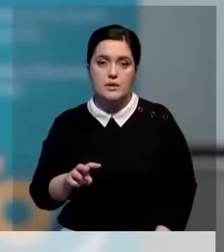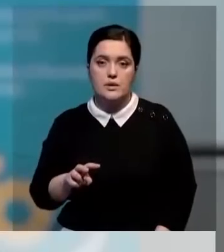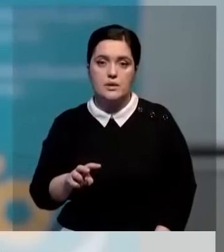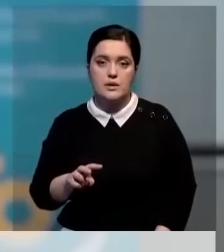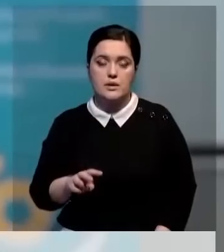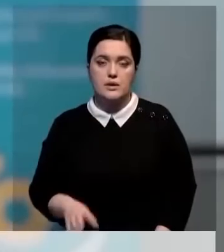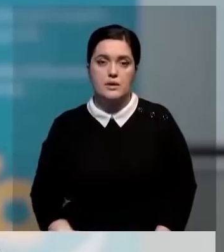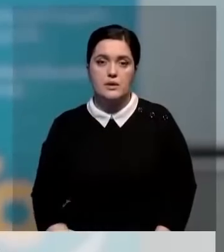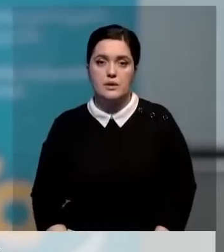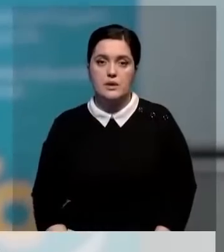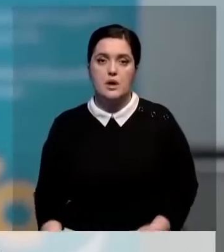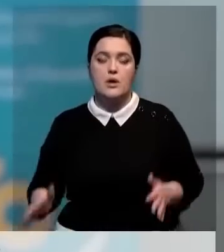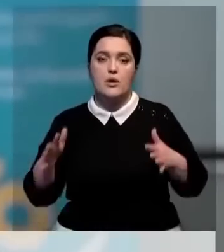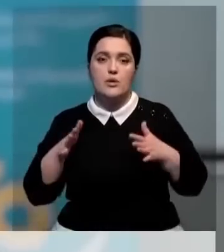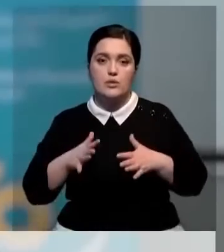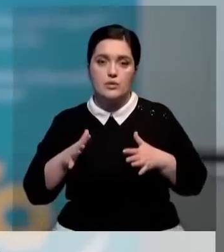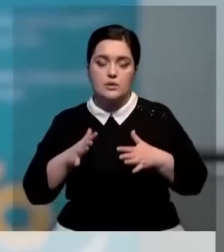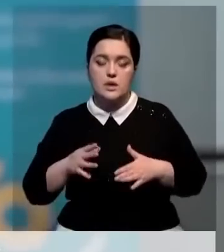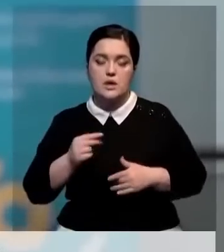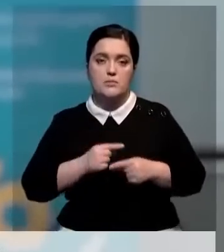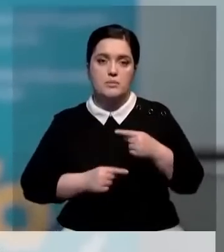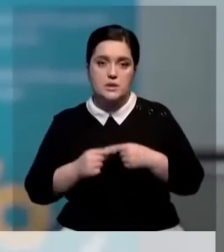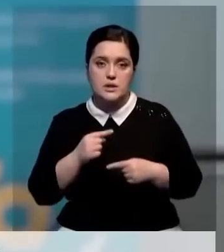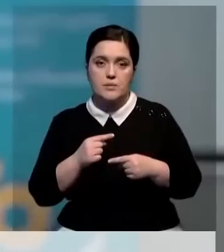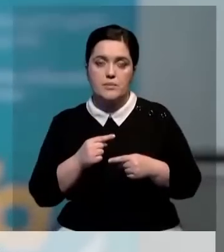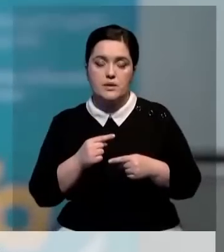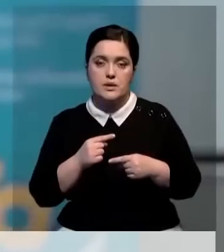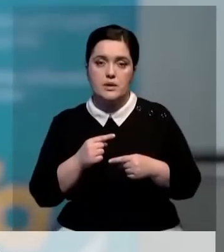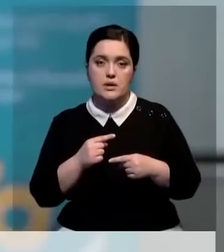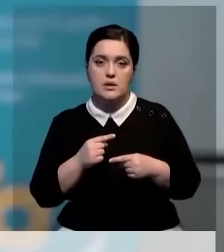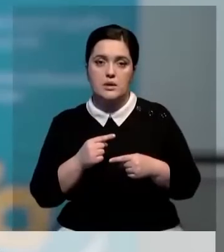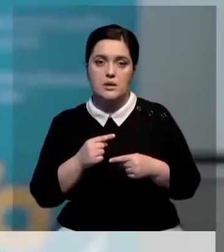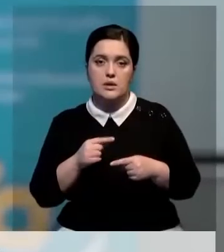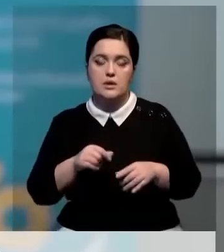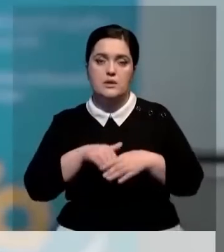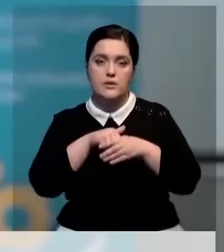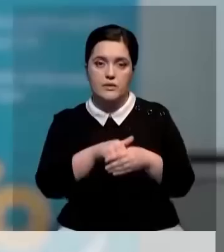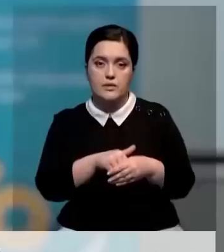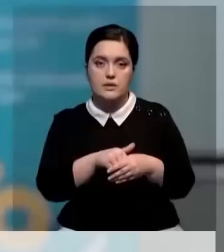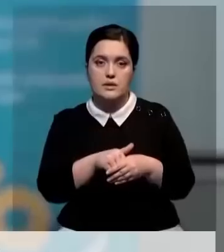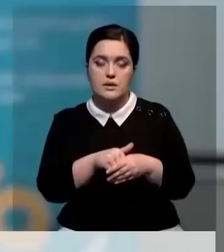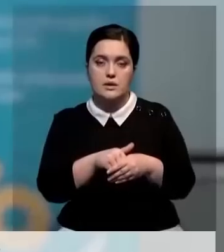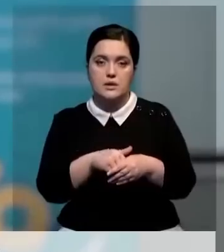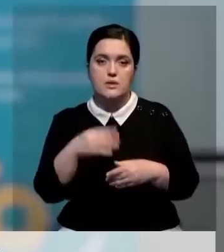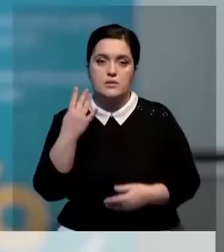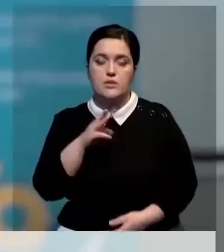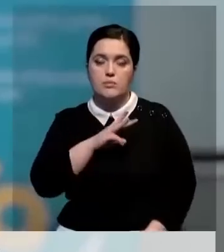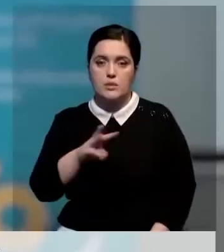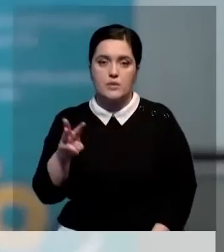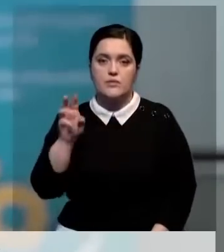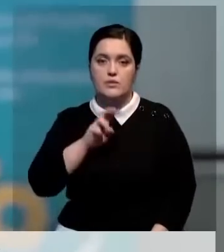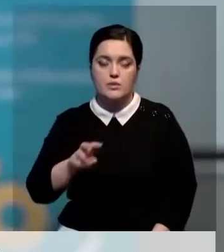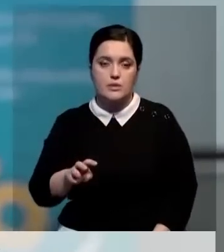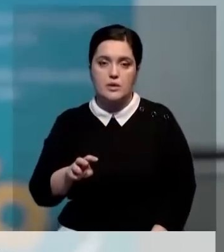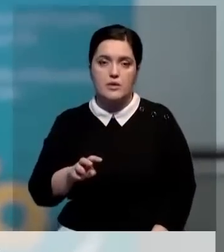когда Грузия, тоже грузинские бизнесмены сделали значительные инвестиции, порядка где-то 40 миллионов долларов